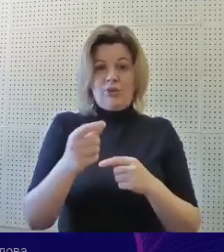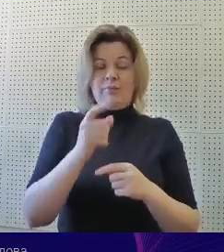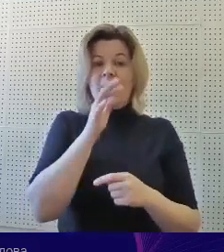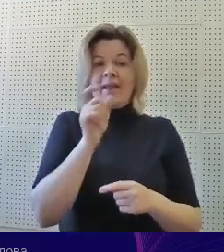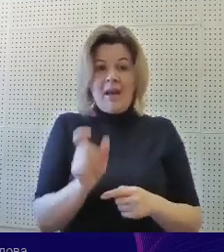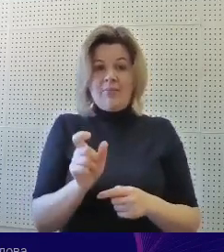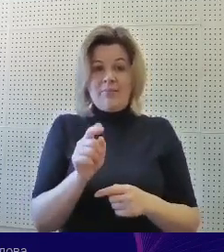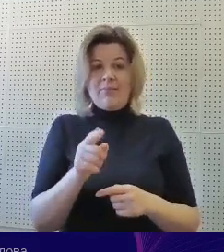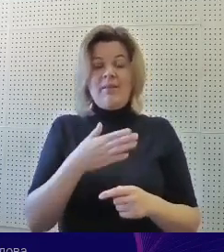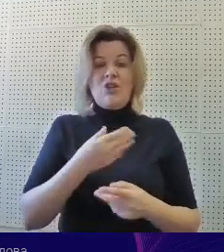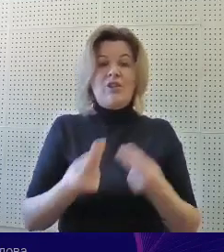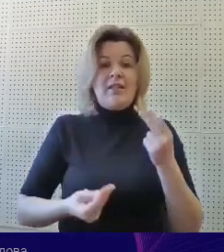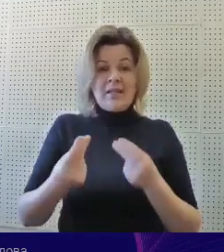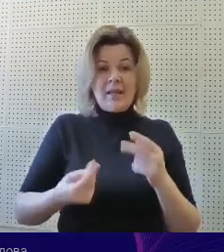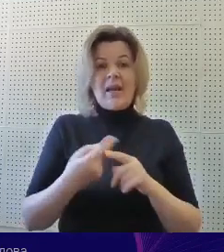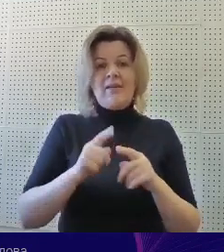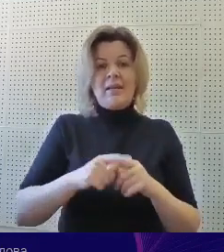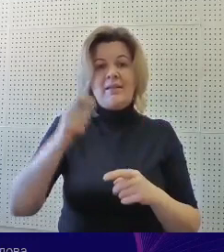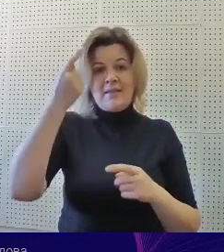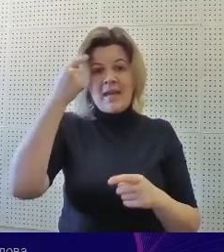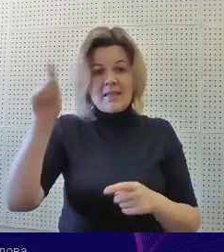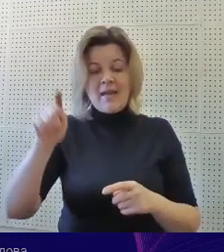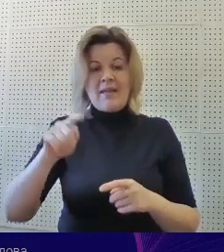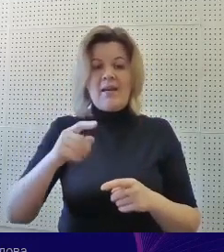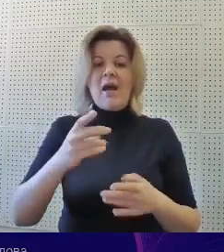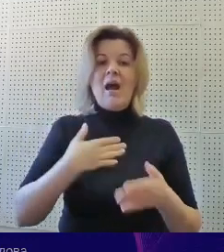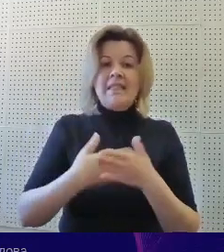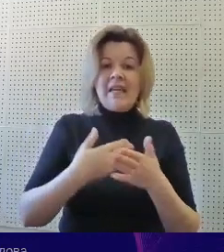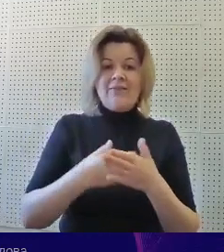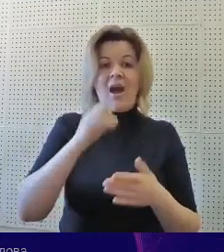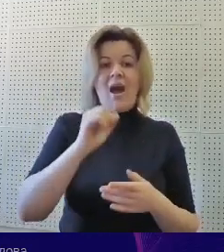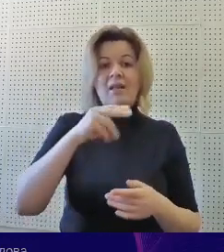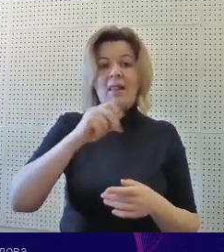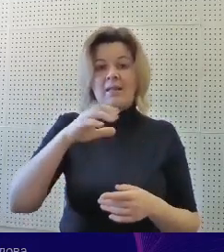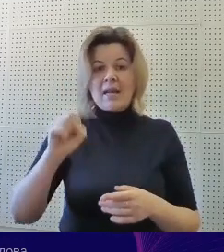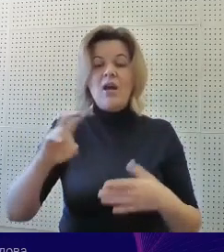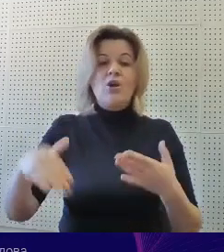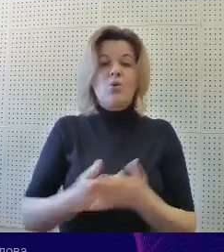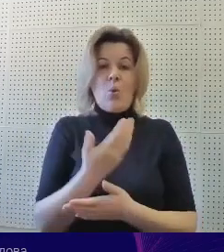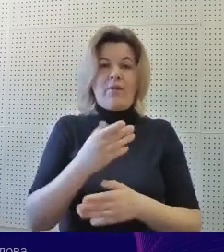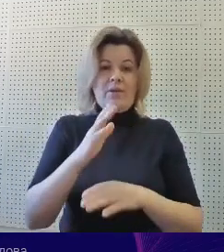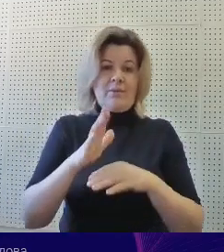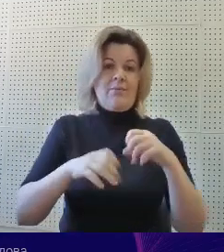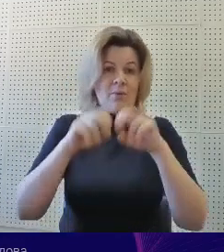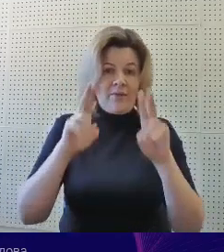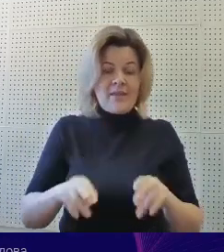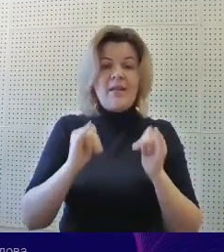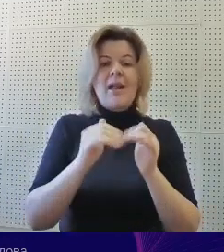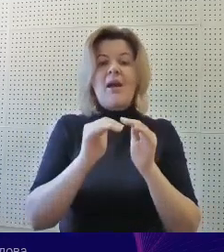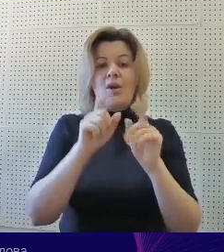Следующим этапом нашей игры будет создание интерактивного атласа новой профессии для людей с особыми